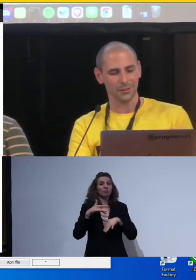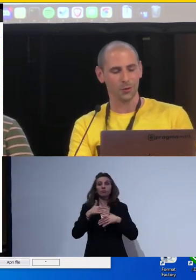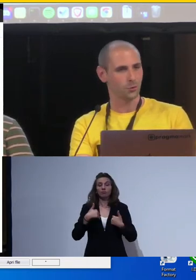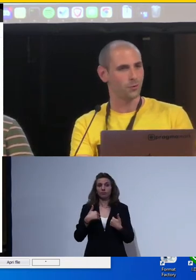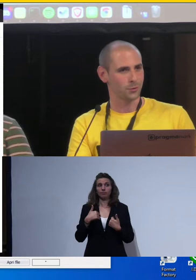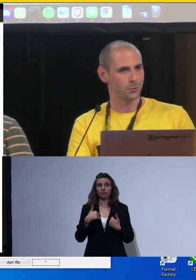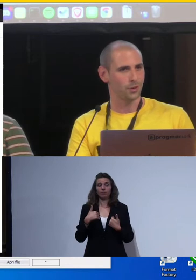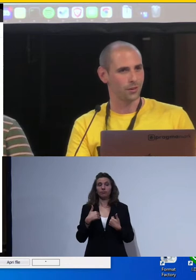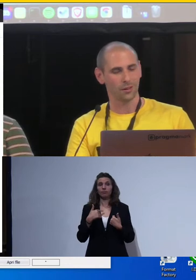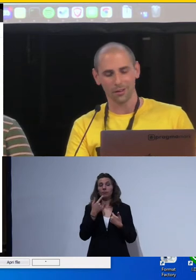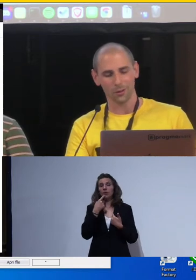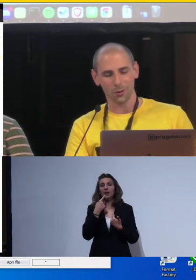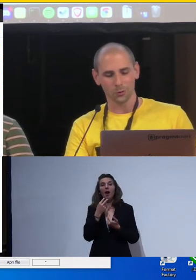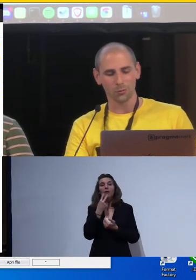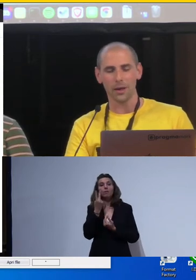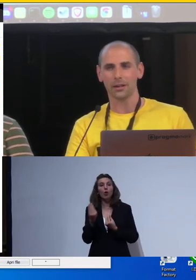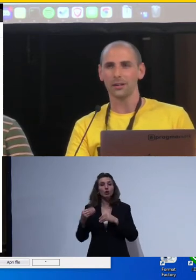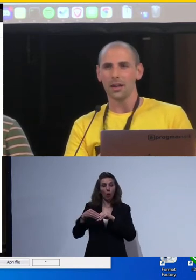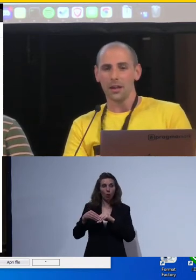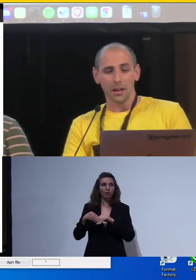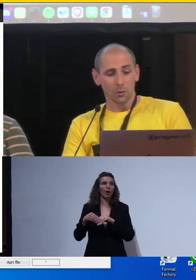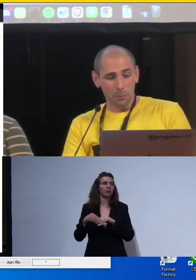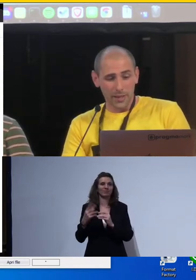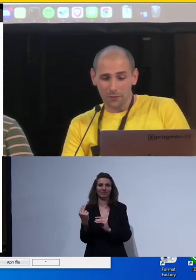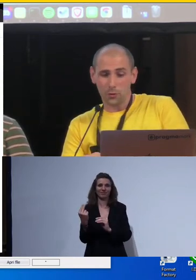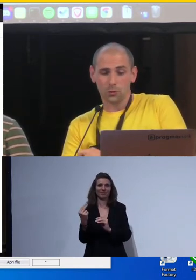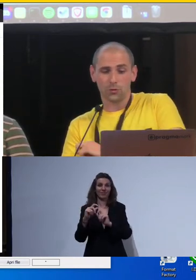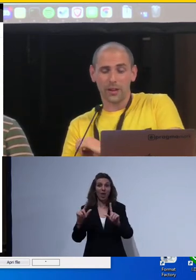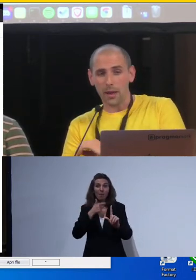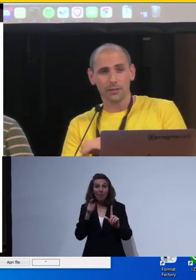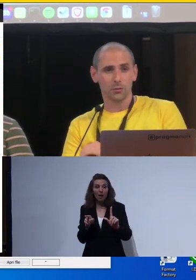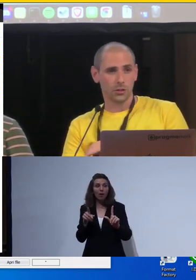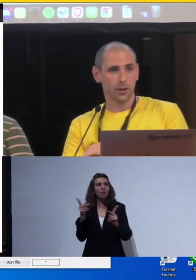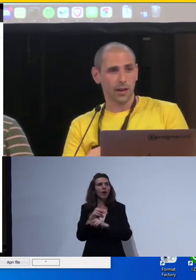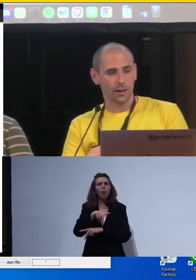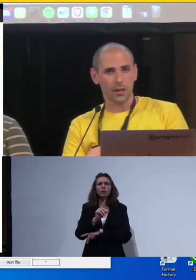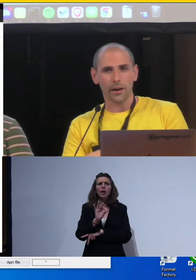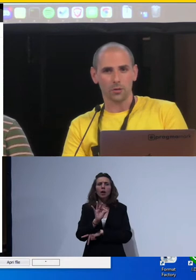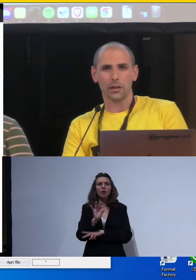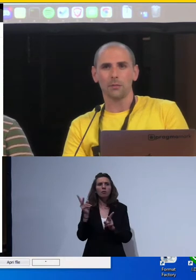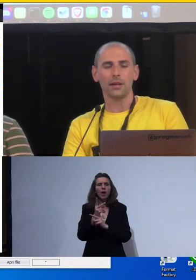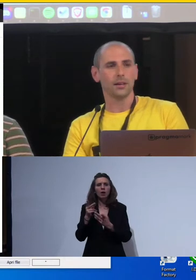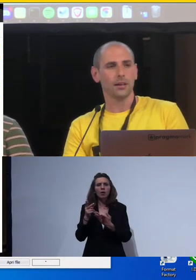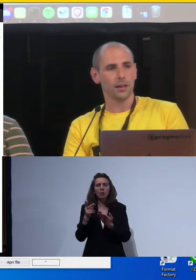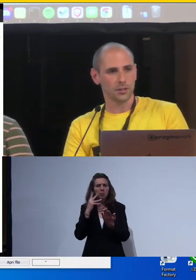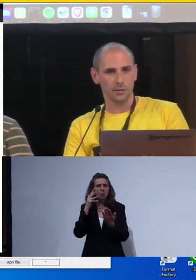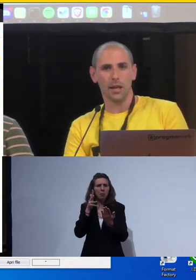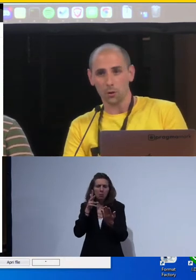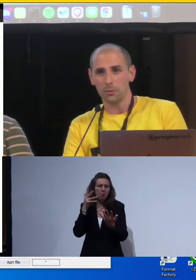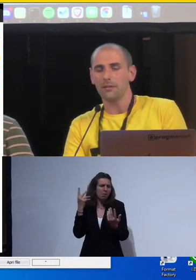di voiceover sul Mac, col PDF non sono veramente riuscito neanche a navigarlo, cioè era totalmente